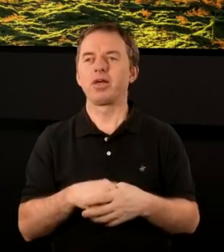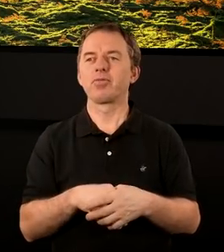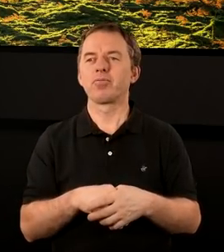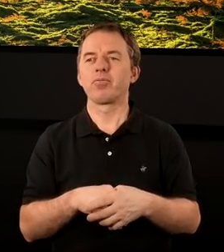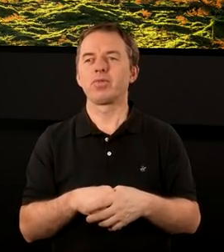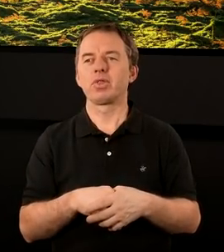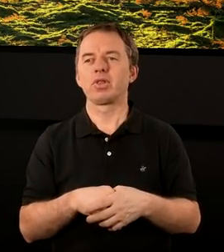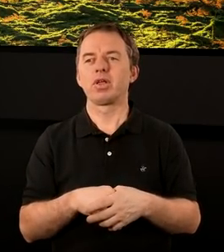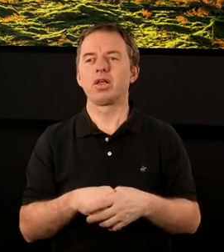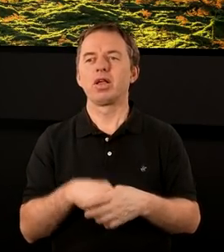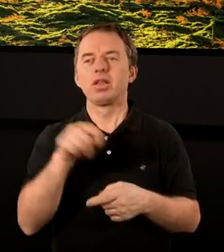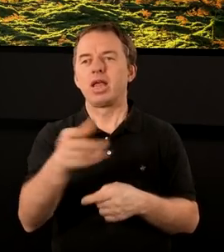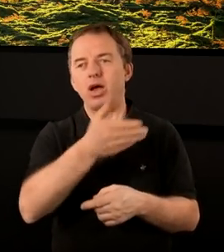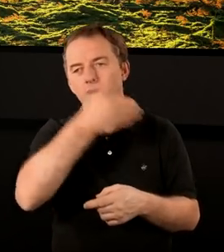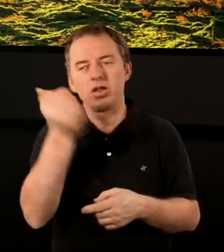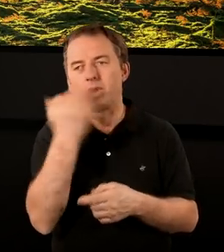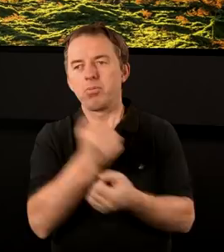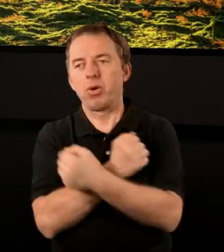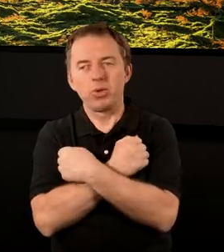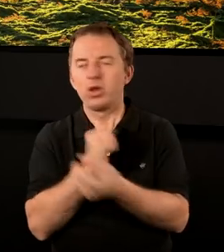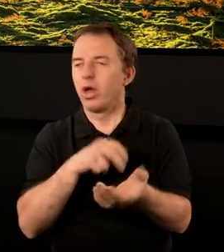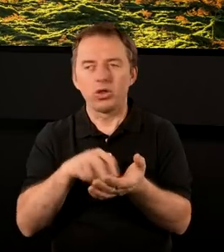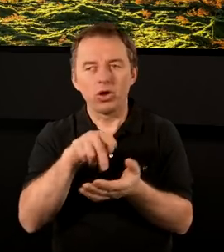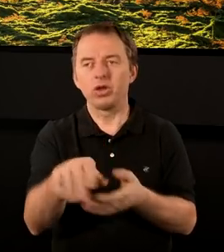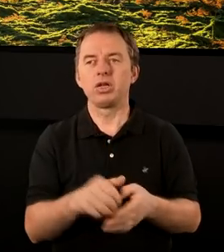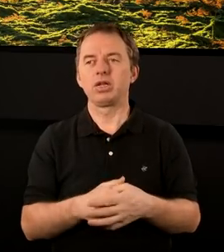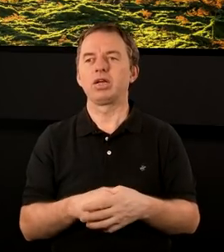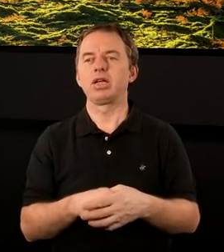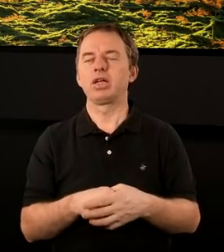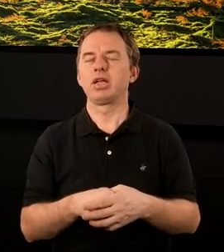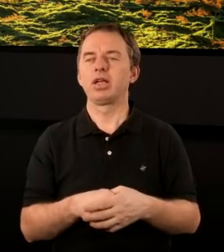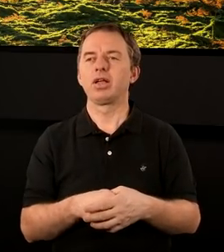psychicznym, i mówią, jak tego nie ma, to nie ma miłości. Chyba nie o to chodzi.